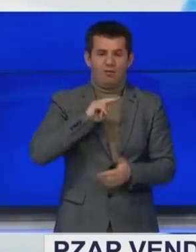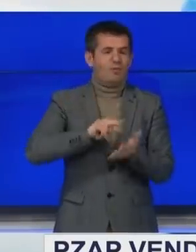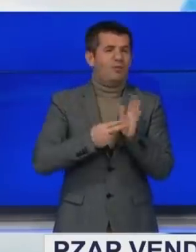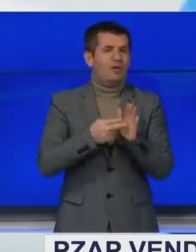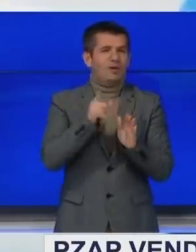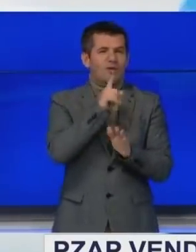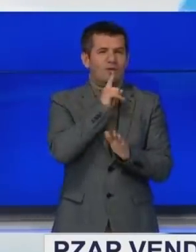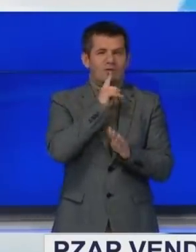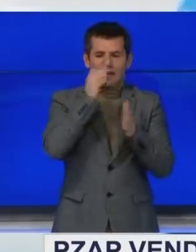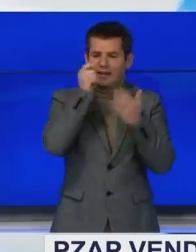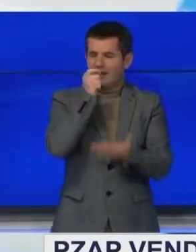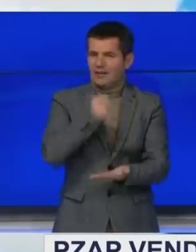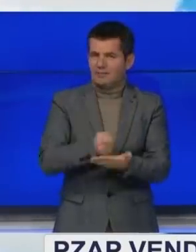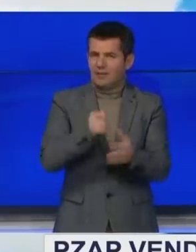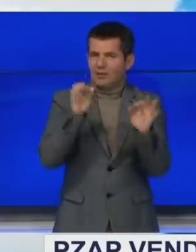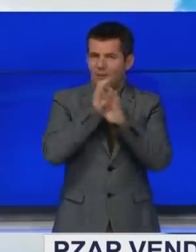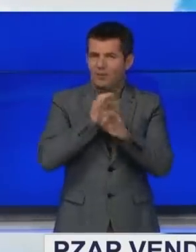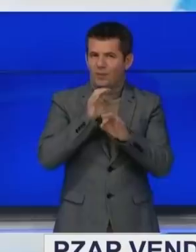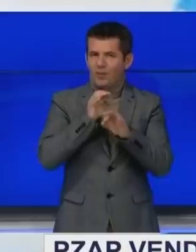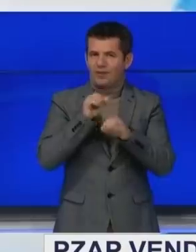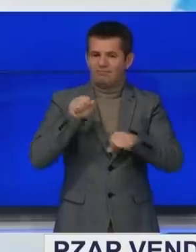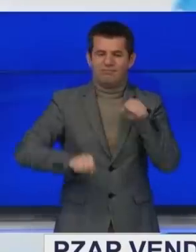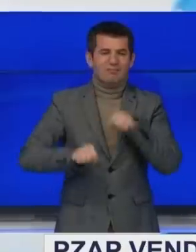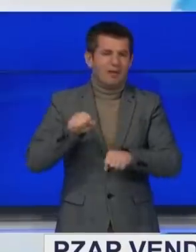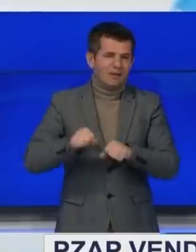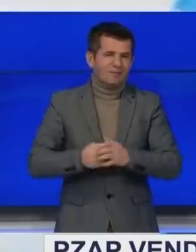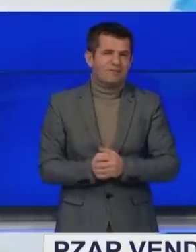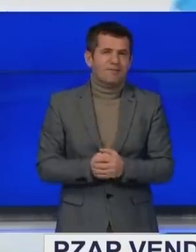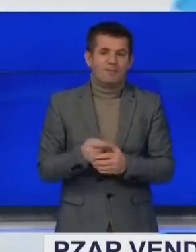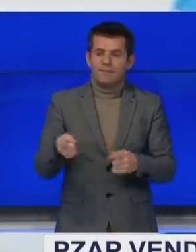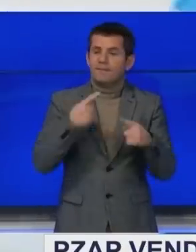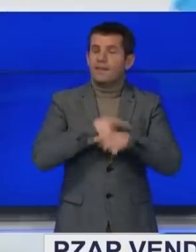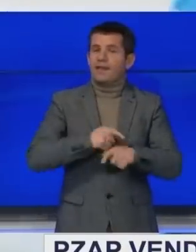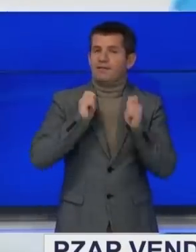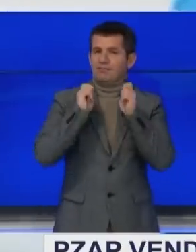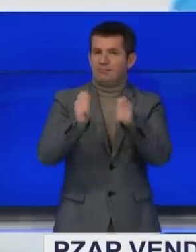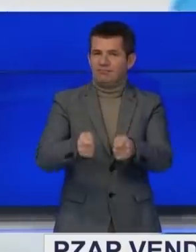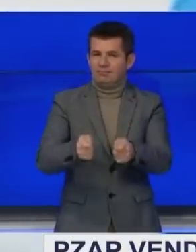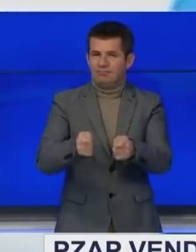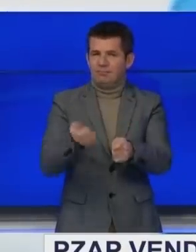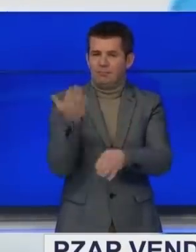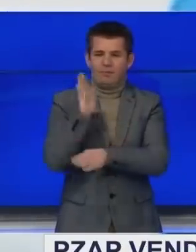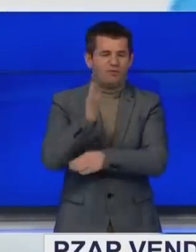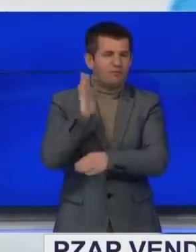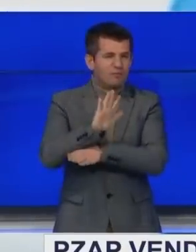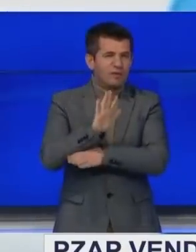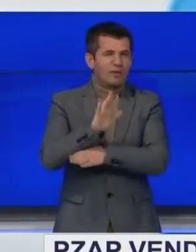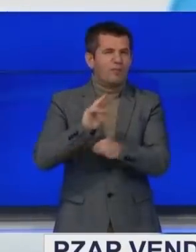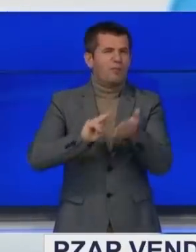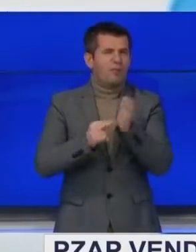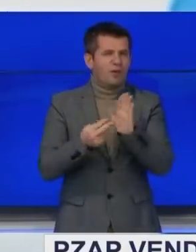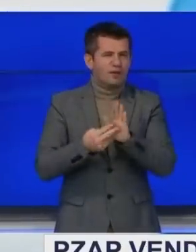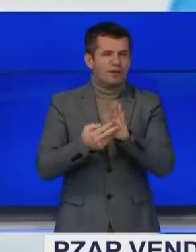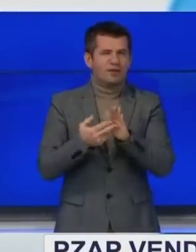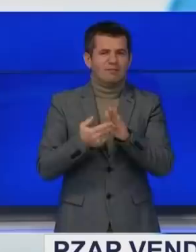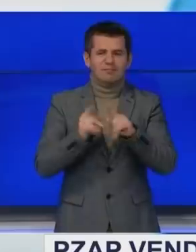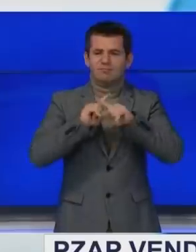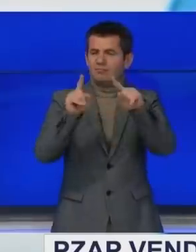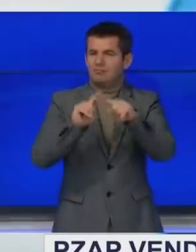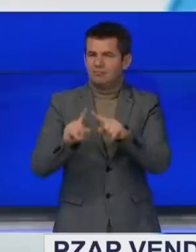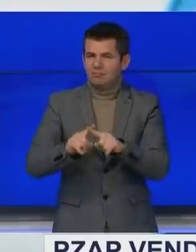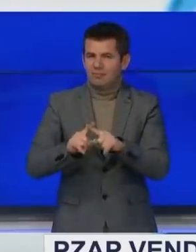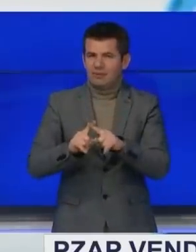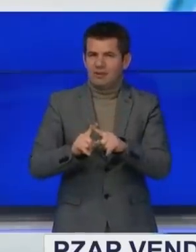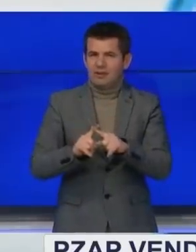cilat nuk respektuan kodin e mirësjeljes. Ankesat janë paracitur nga individ, subjekte politike, kandidat për deputet,